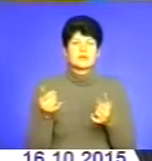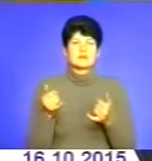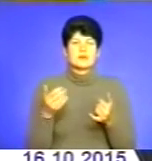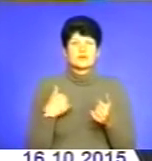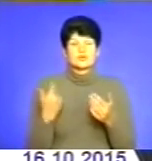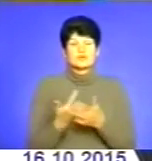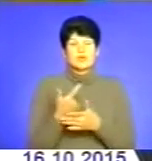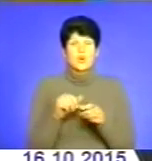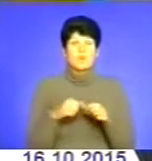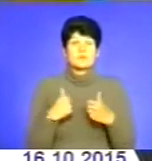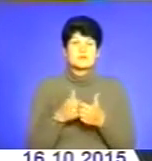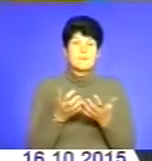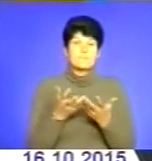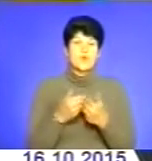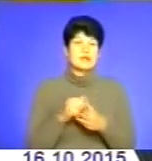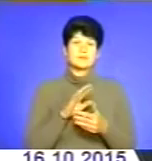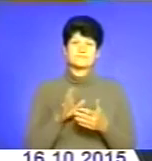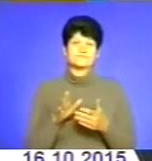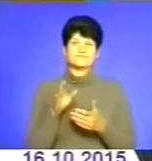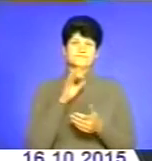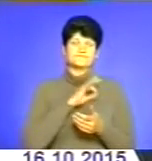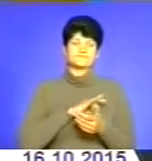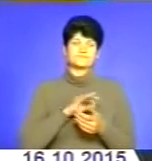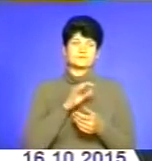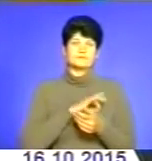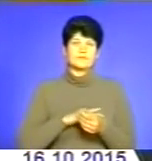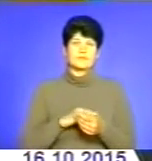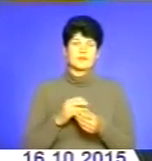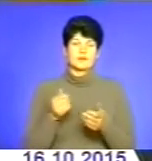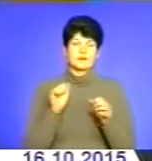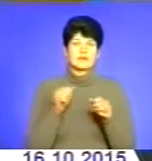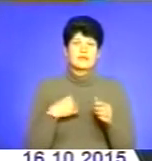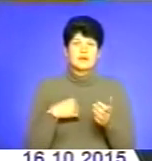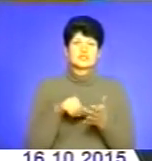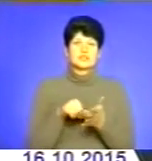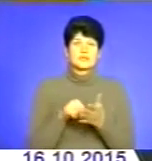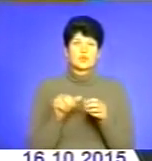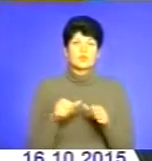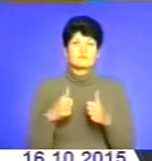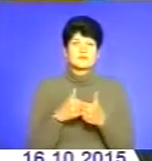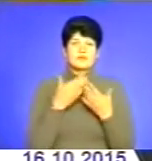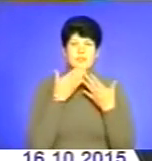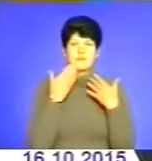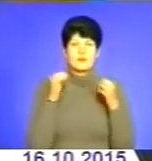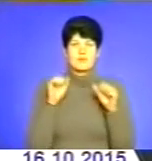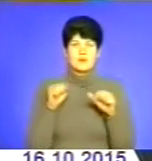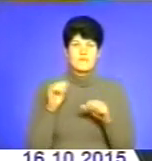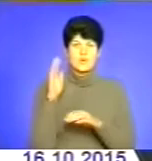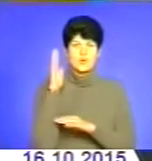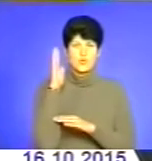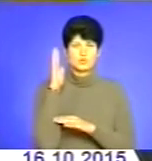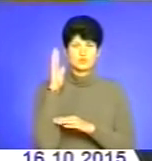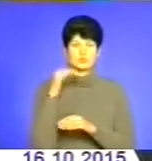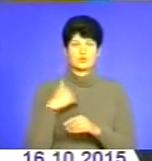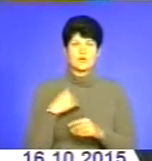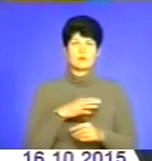комісія порахувала за недоцільність. Я, в принципі, як член комісії, не мав права голосу, бо я був